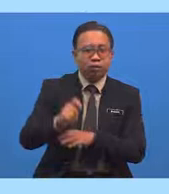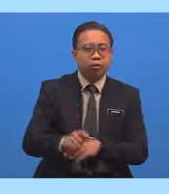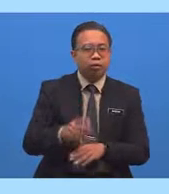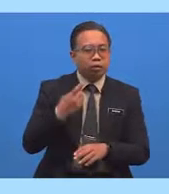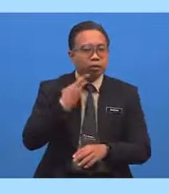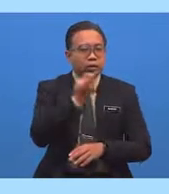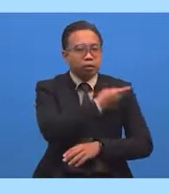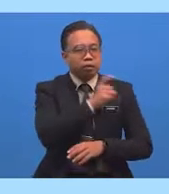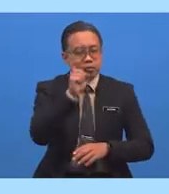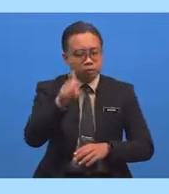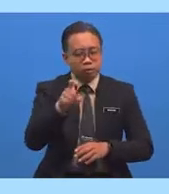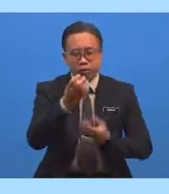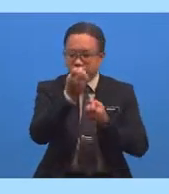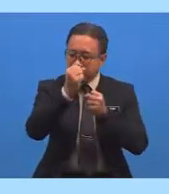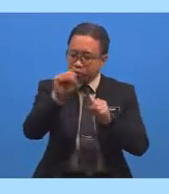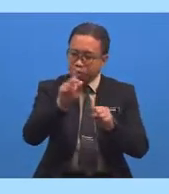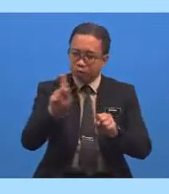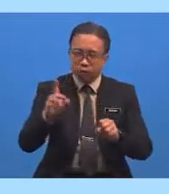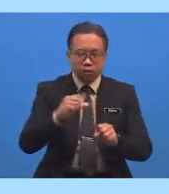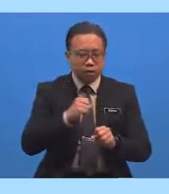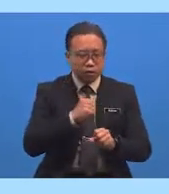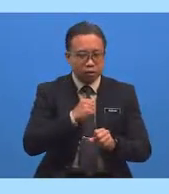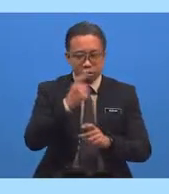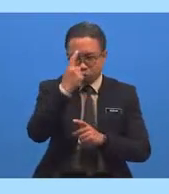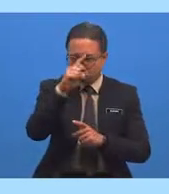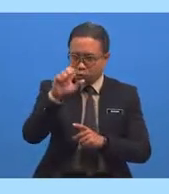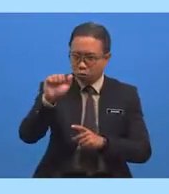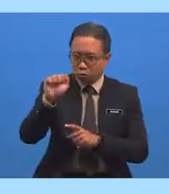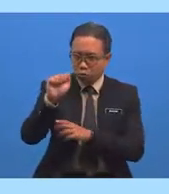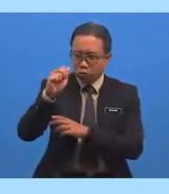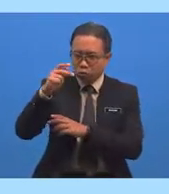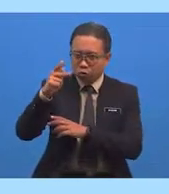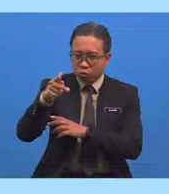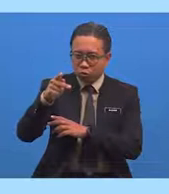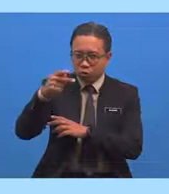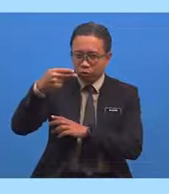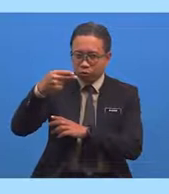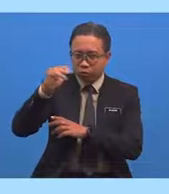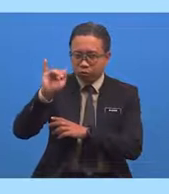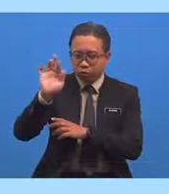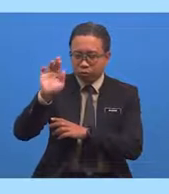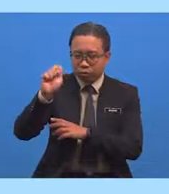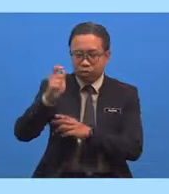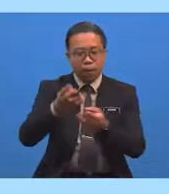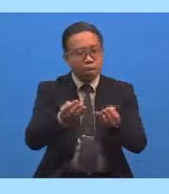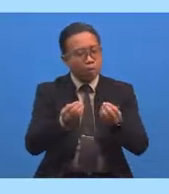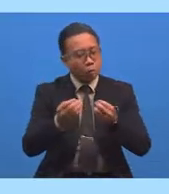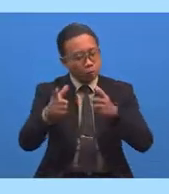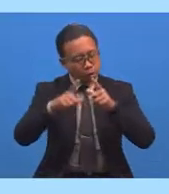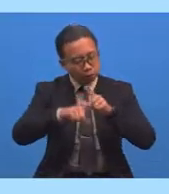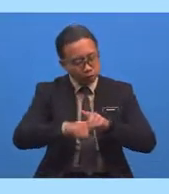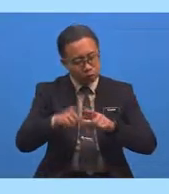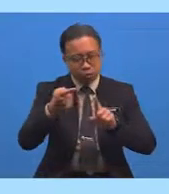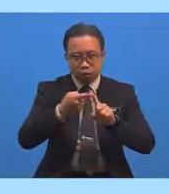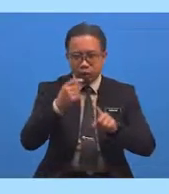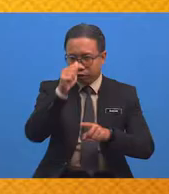mempersiapkan diri Untuk akhirat Dengan memohon perlindungan Daripada Allah Ta'ala